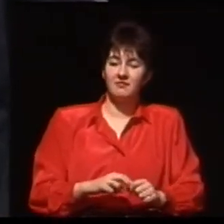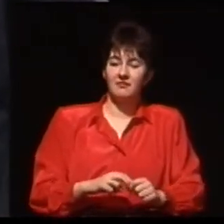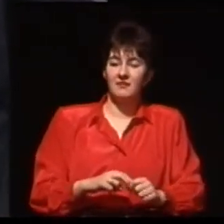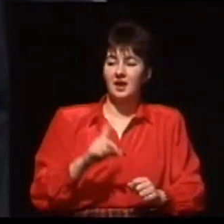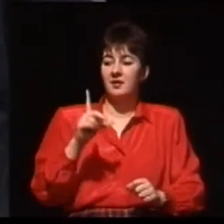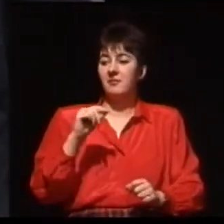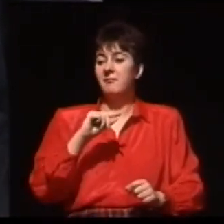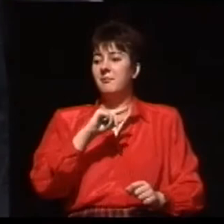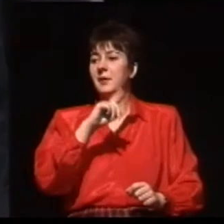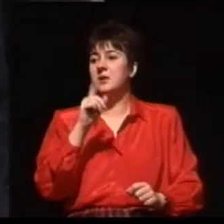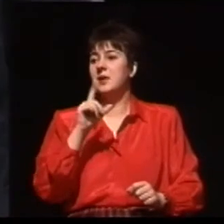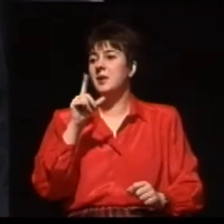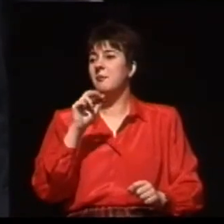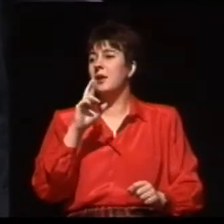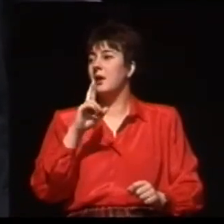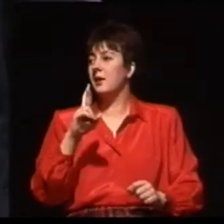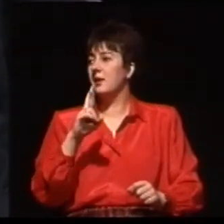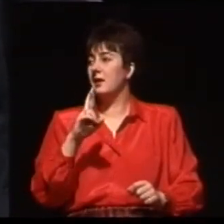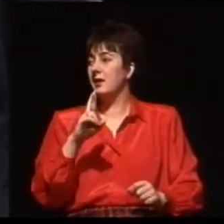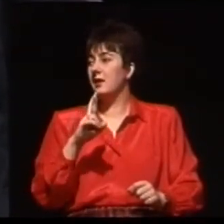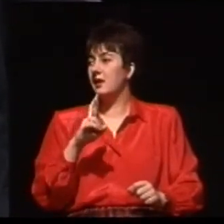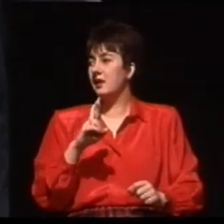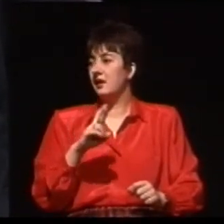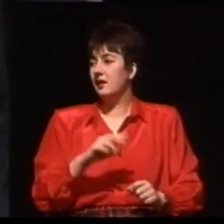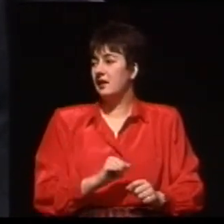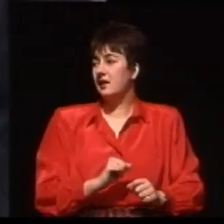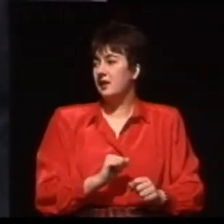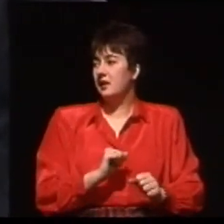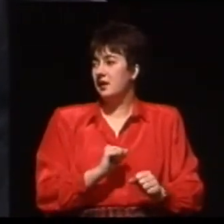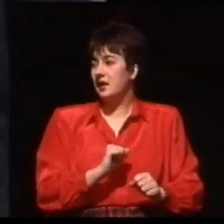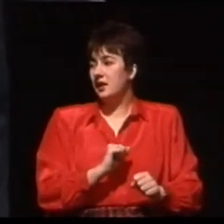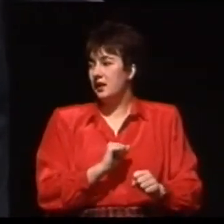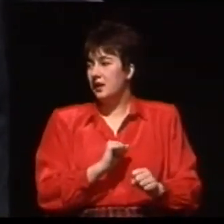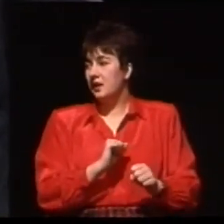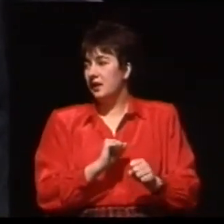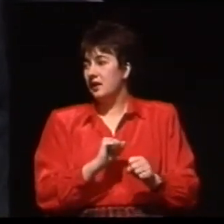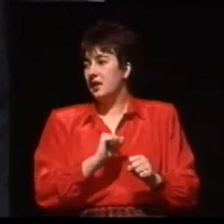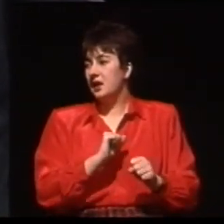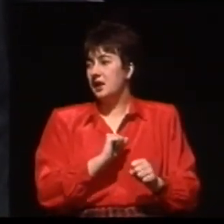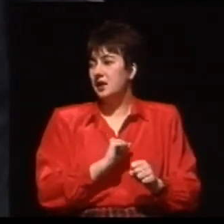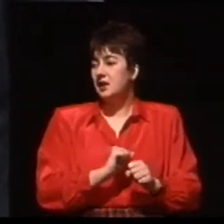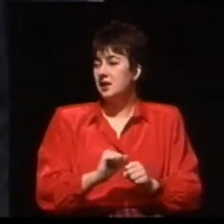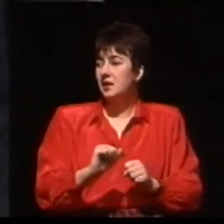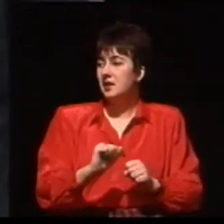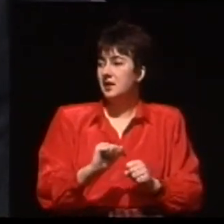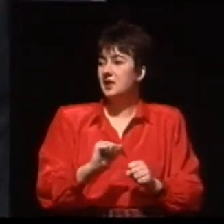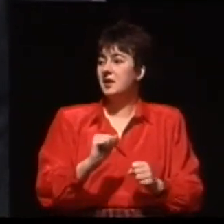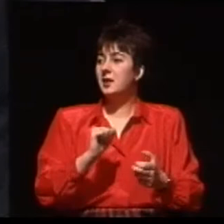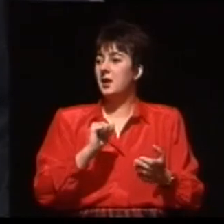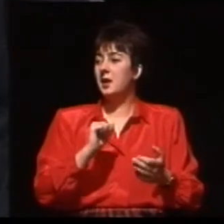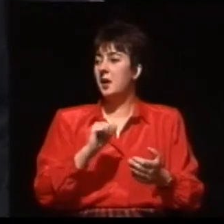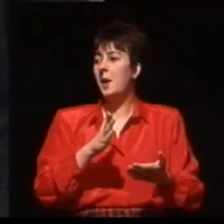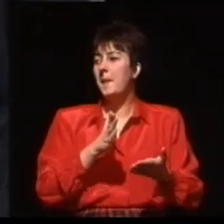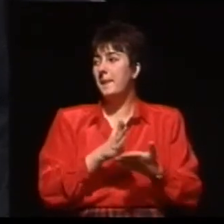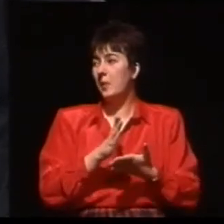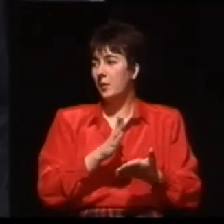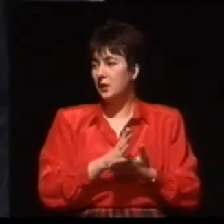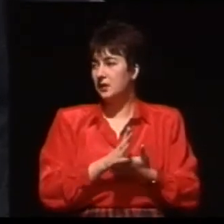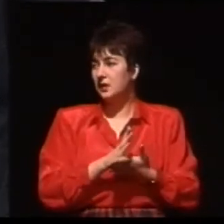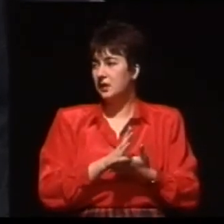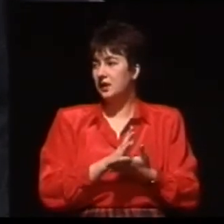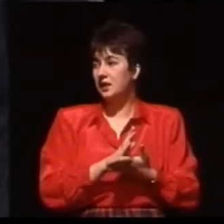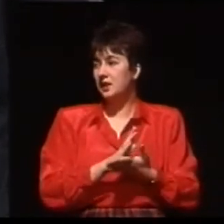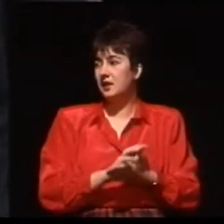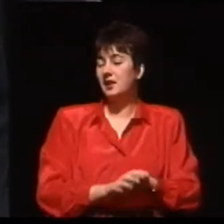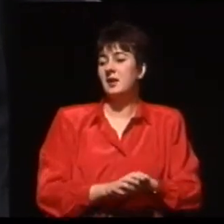odpowiedzią będzie około 250 publikacji naukowych w renomowanych czasopismach krajowicach i zagranicznych, których jestem